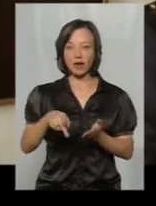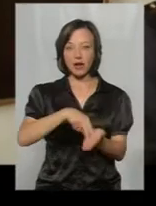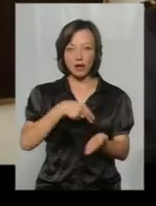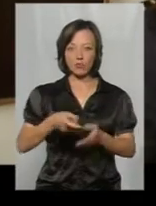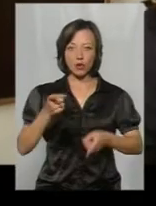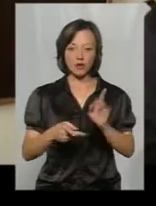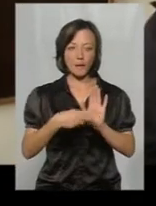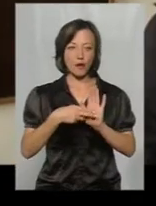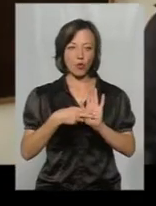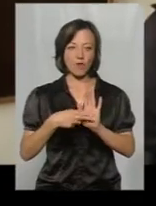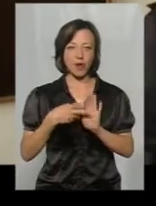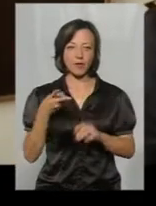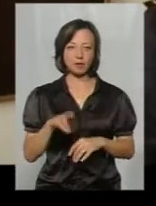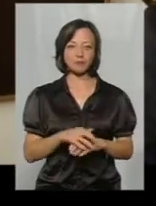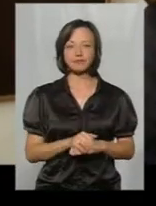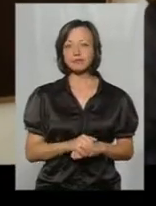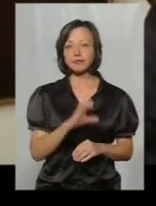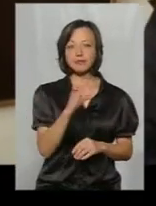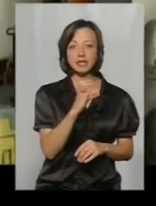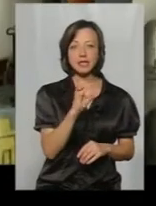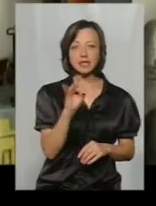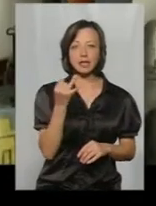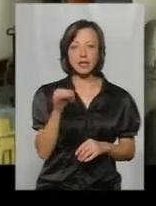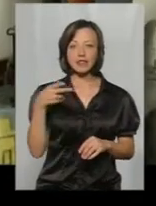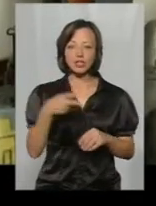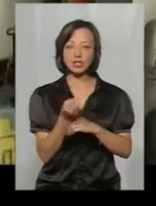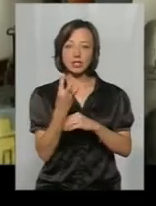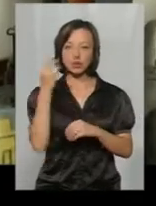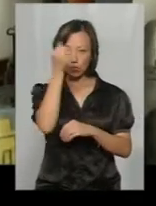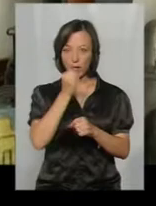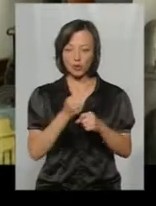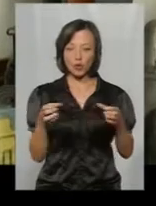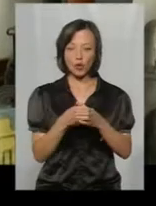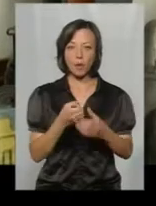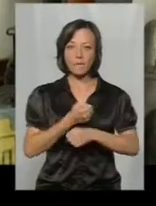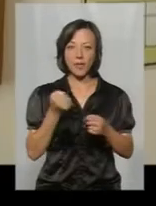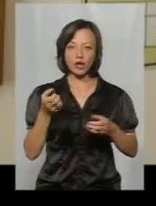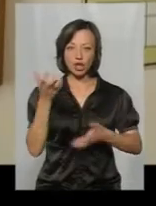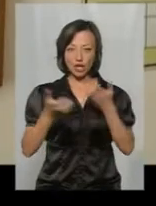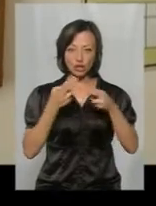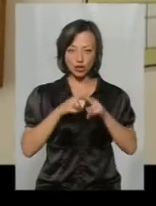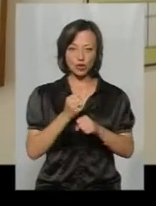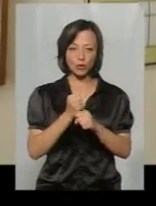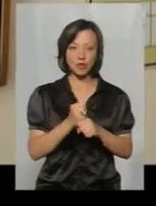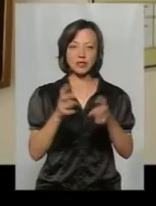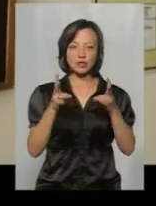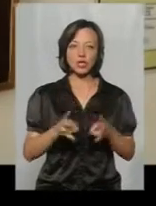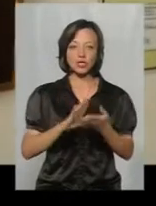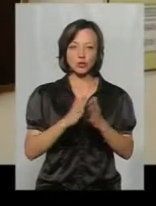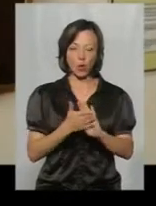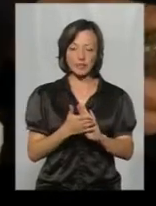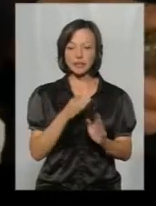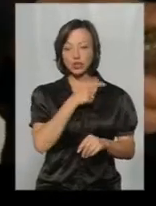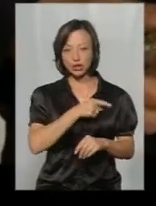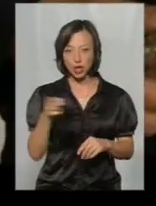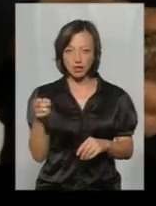оригінальне маркування. Сергій Косар з 2013 року працює в групі піротехнічних робіт Державної служби з надзвичайних ситуацій. За